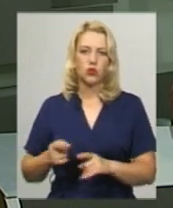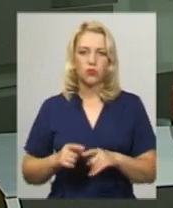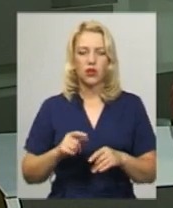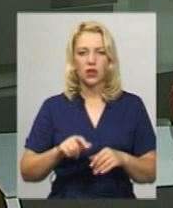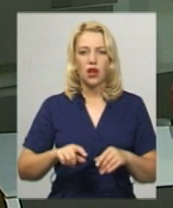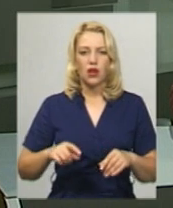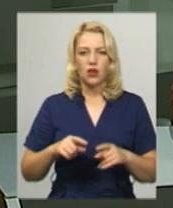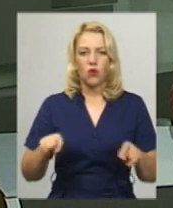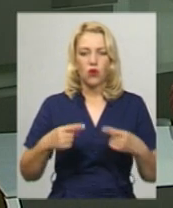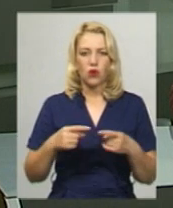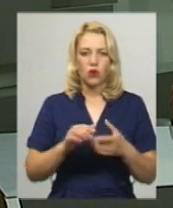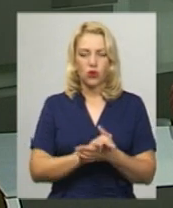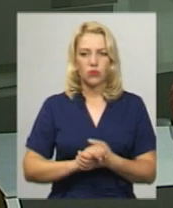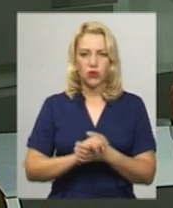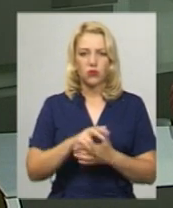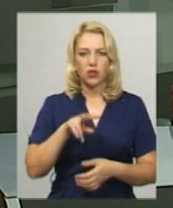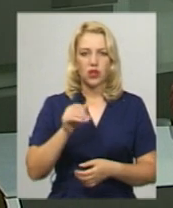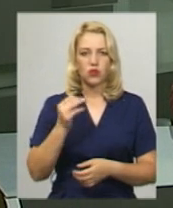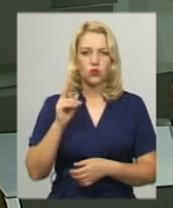фестивалю «Майфест» Анна Левшун.